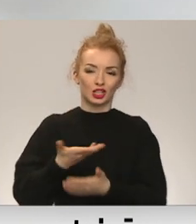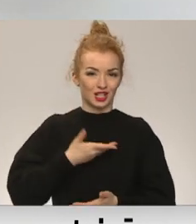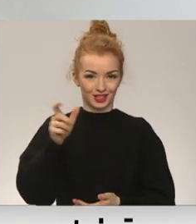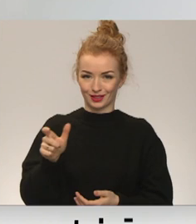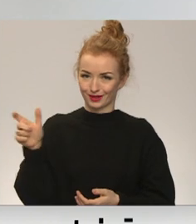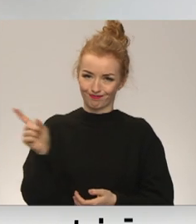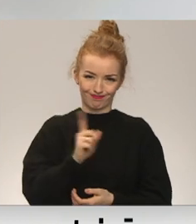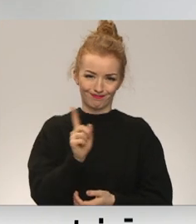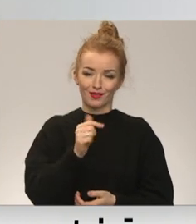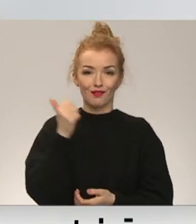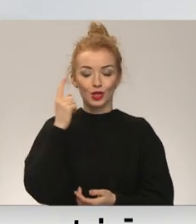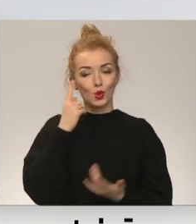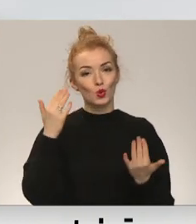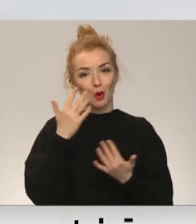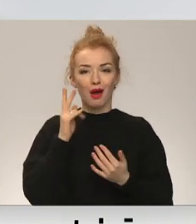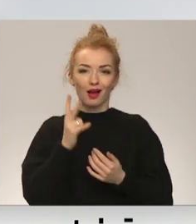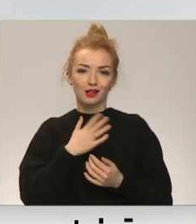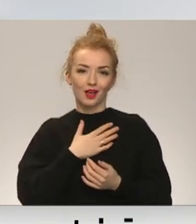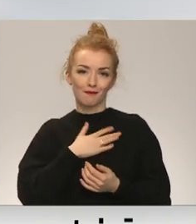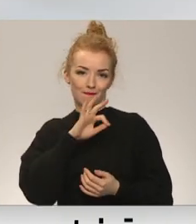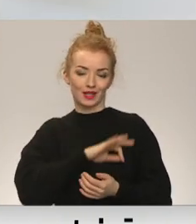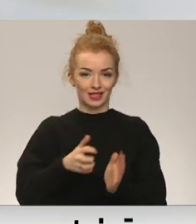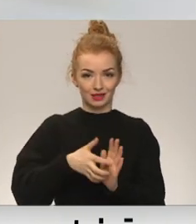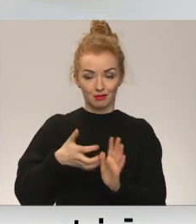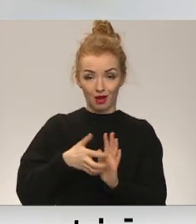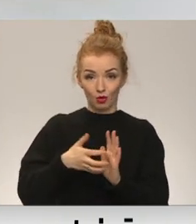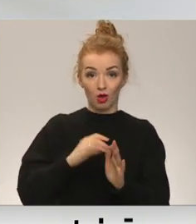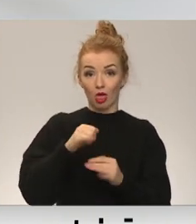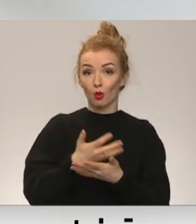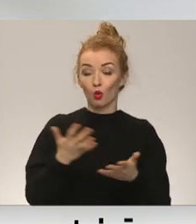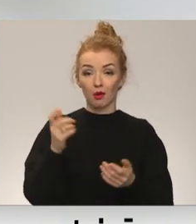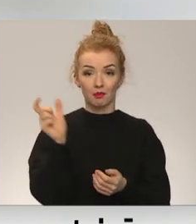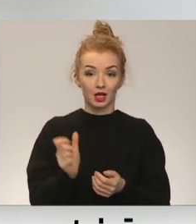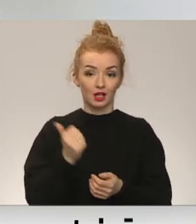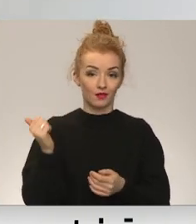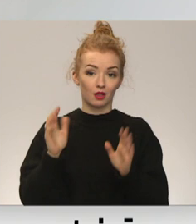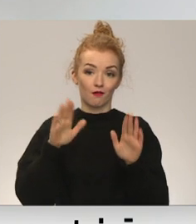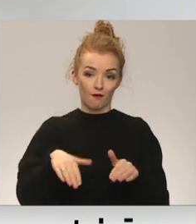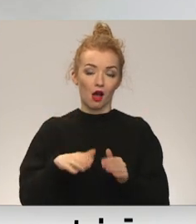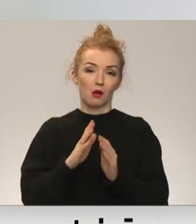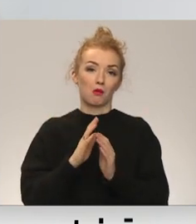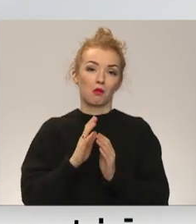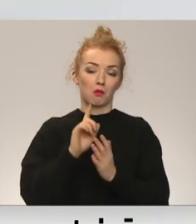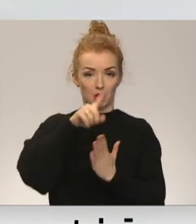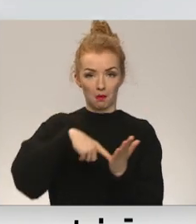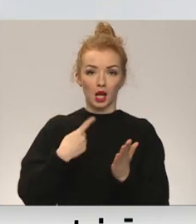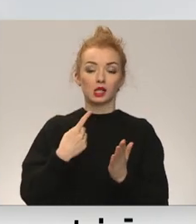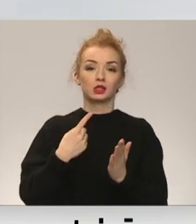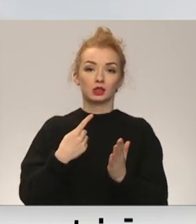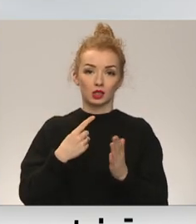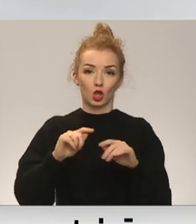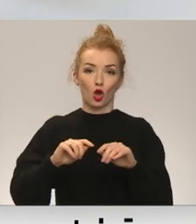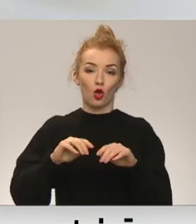Protams, viņi domās, kā to izmantot. Viņi, kurā brīdī, var prasīt nodot